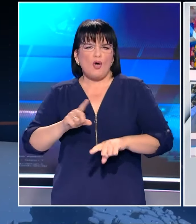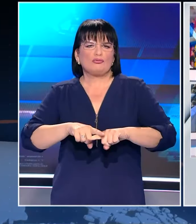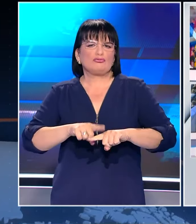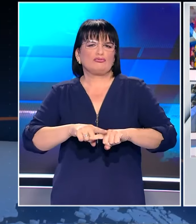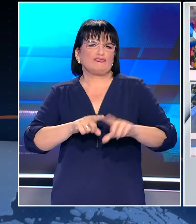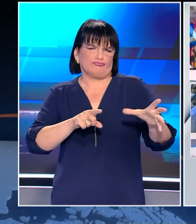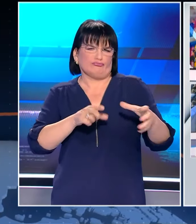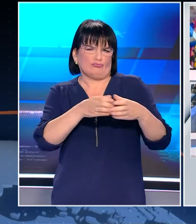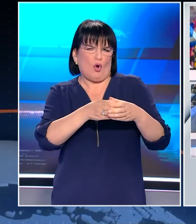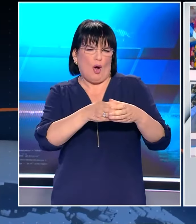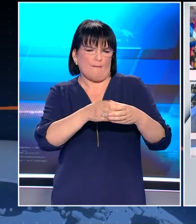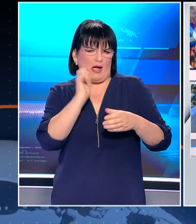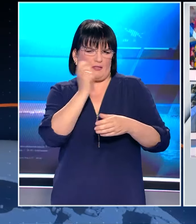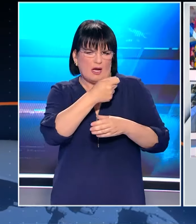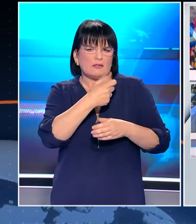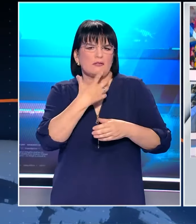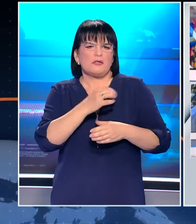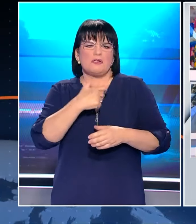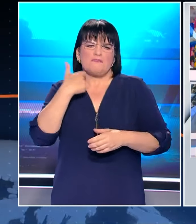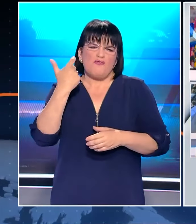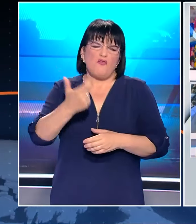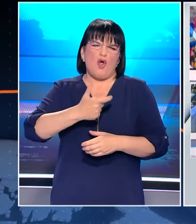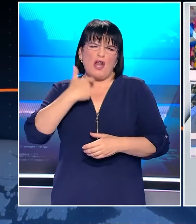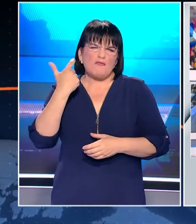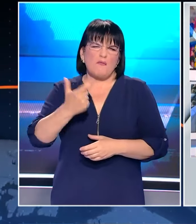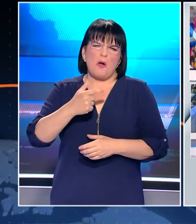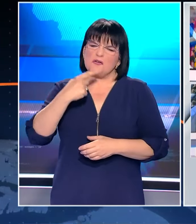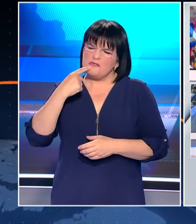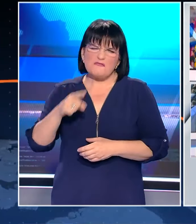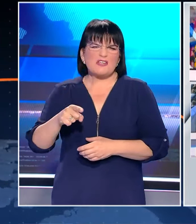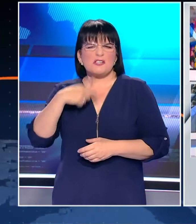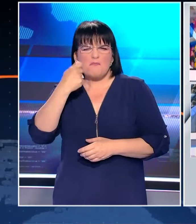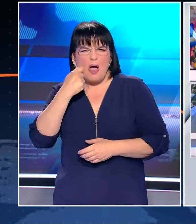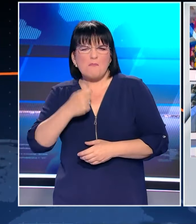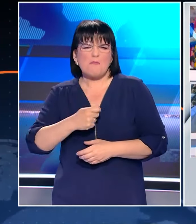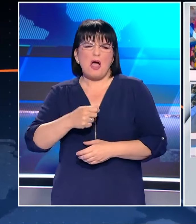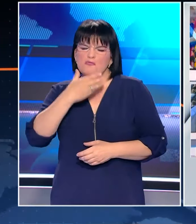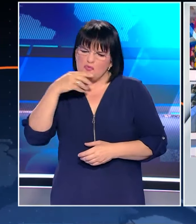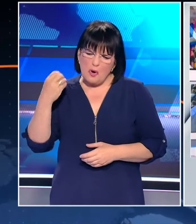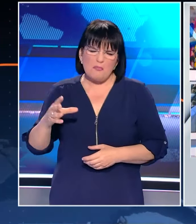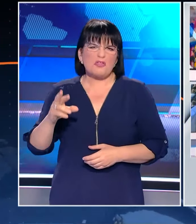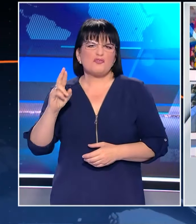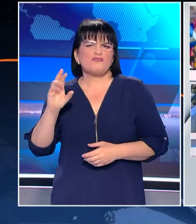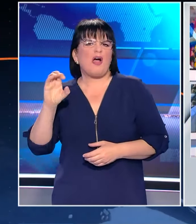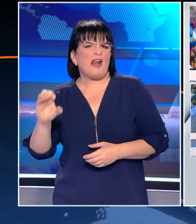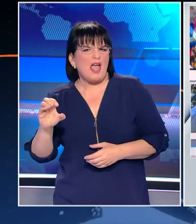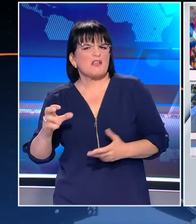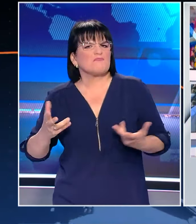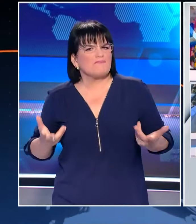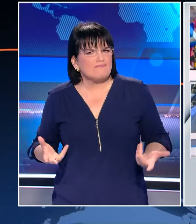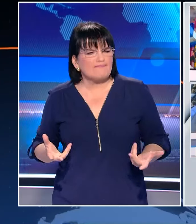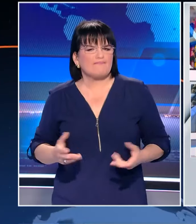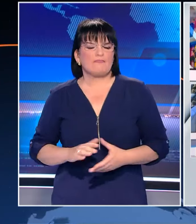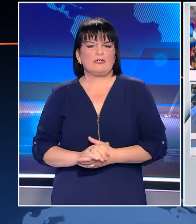αστυνομικοί, να φωνάζει ο Φλώρος δεν θα ξαναπιάσεις τη μάνα μου στο στόμα σου, ρε. Να. Και